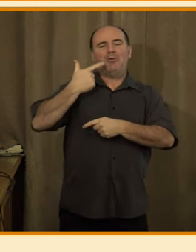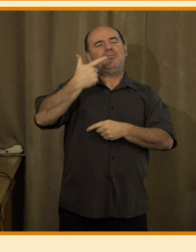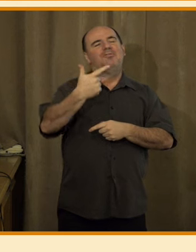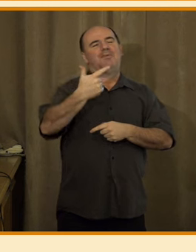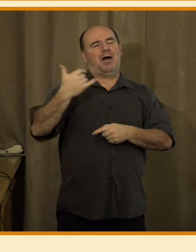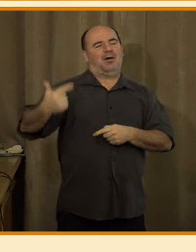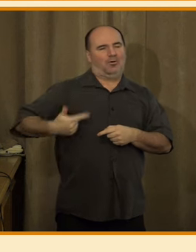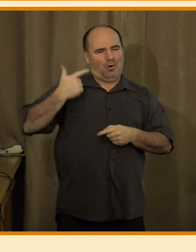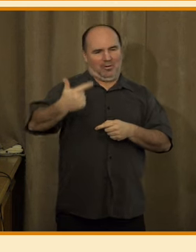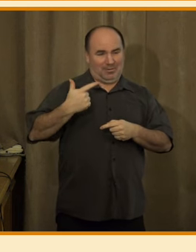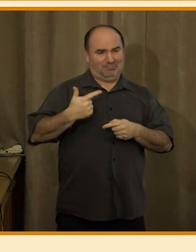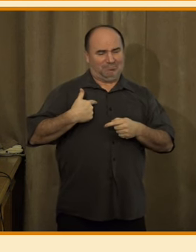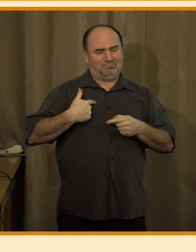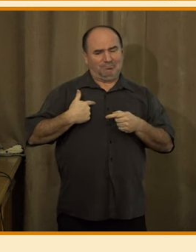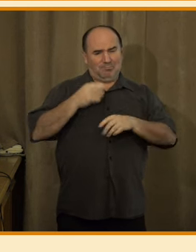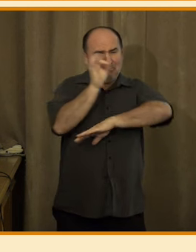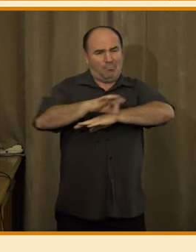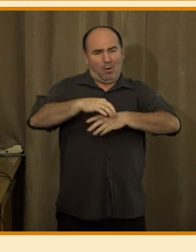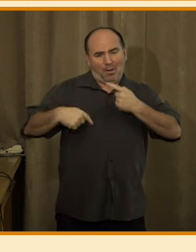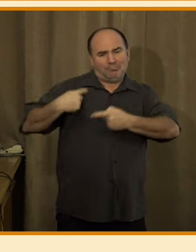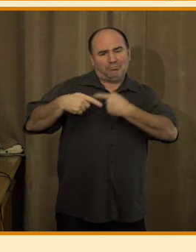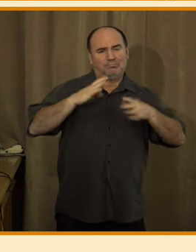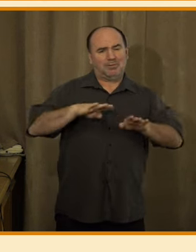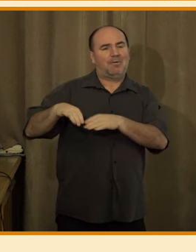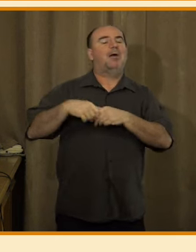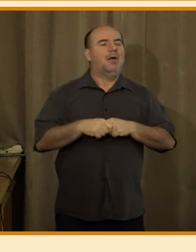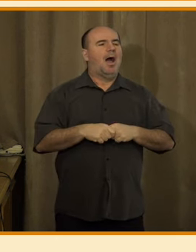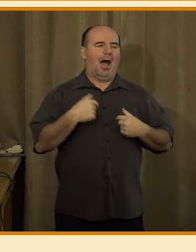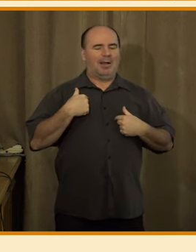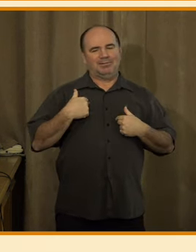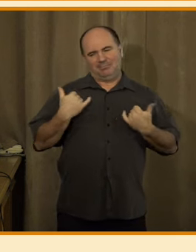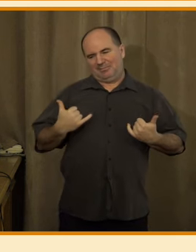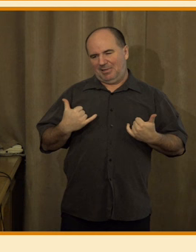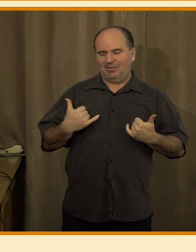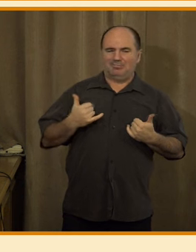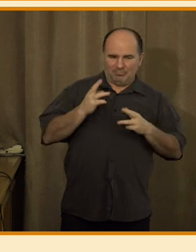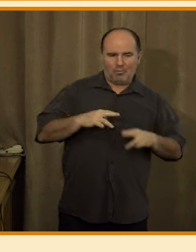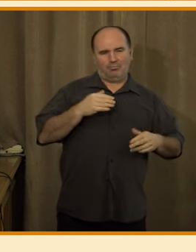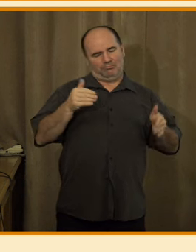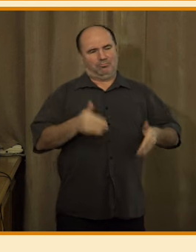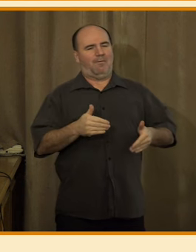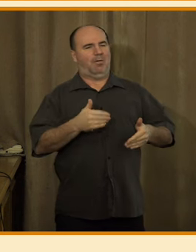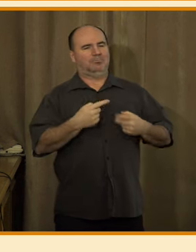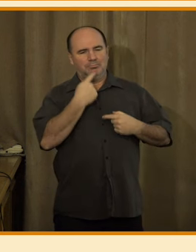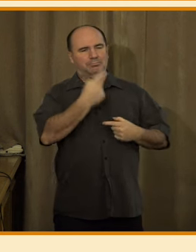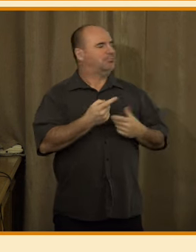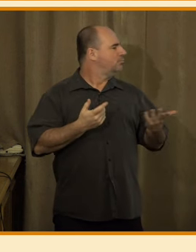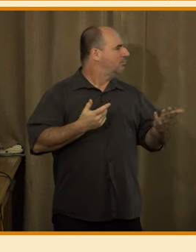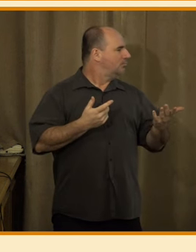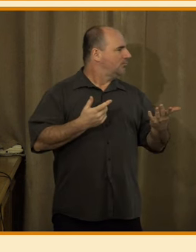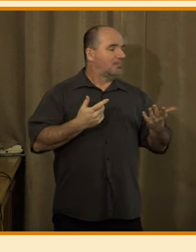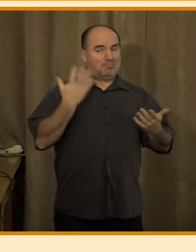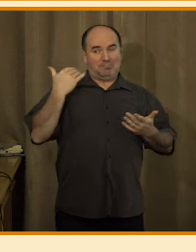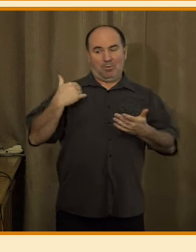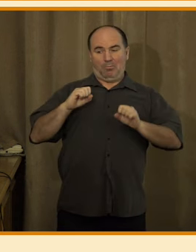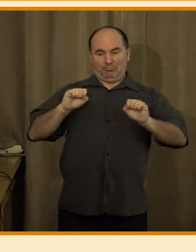projekt, a teď si dovolím mluvit i za kolegy z Juridica Remedia a Ústavu zpráva, když jsme psali ten